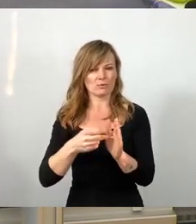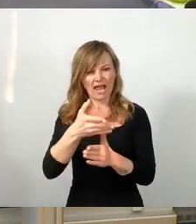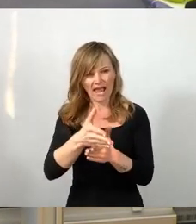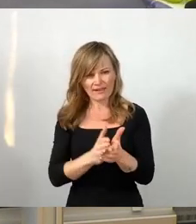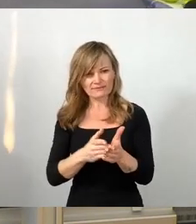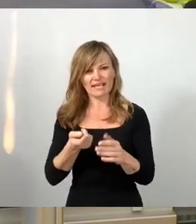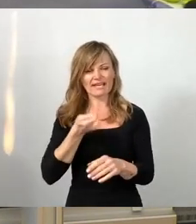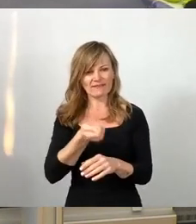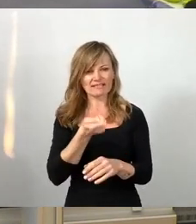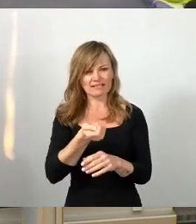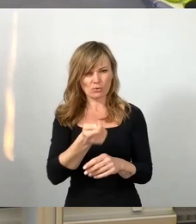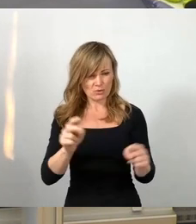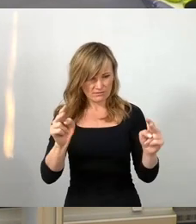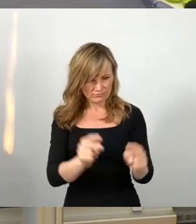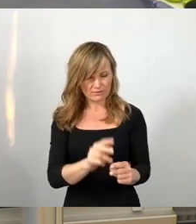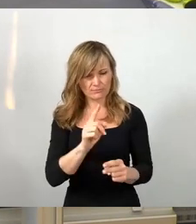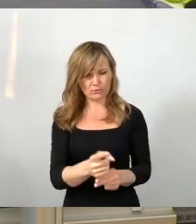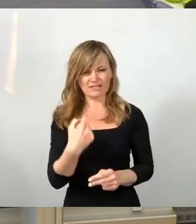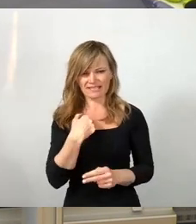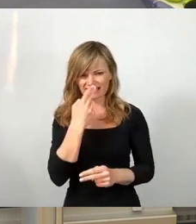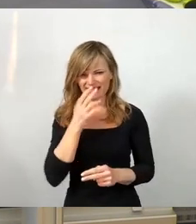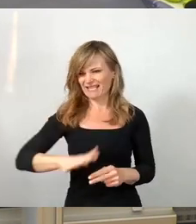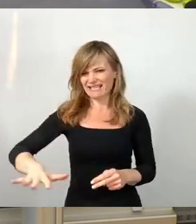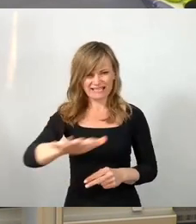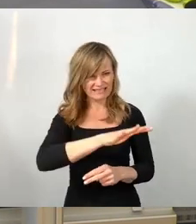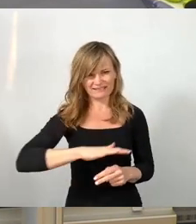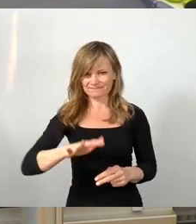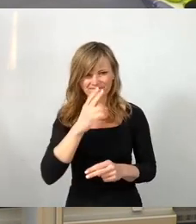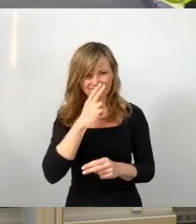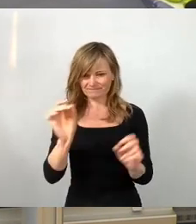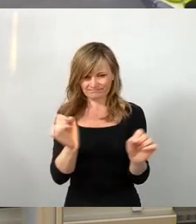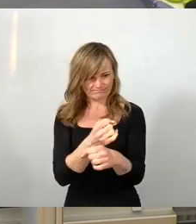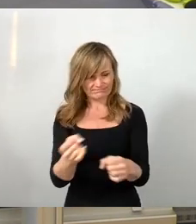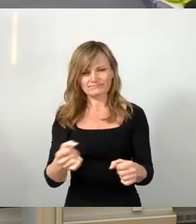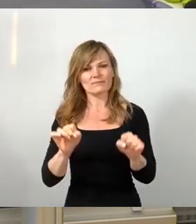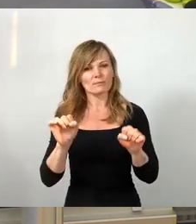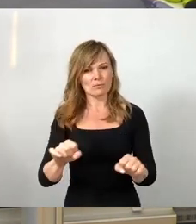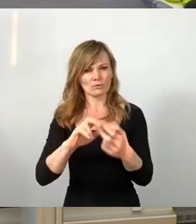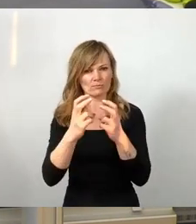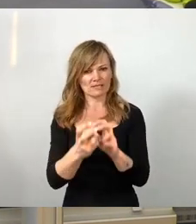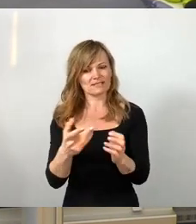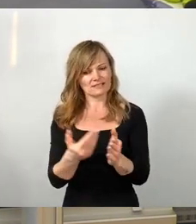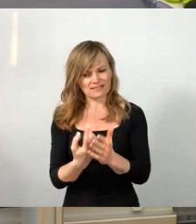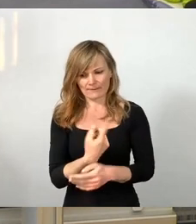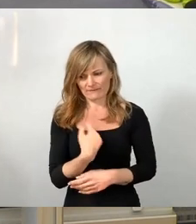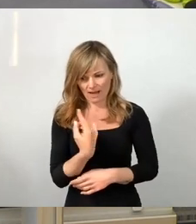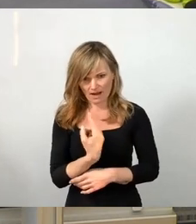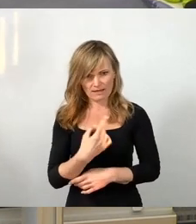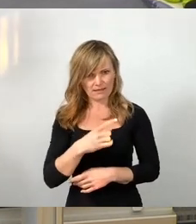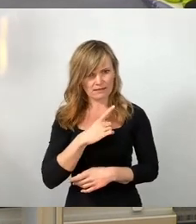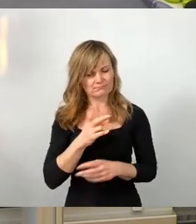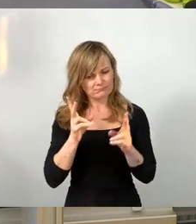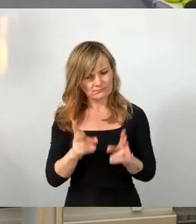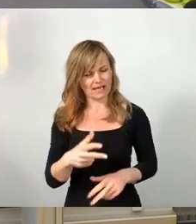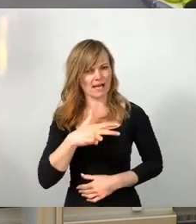sehe ich derzeit nirgendwo, nirgendwo machbar. Und deswegen sollten wir uns vielleicht auch mal alle ein Stück weit wieder der Realität widmen.